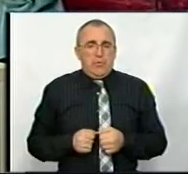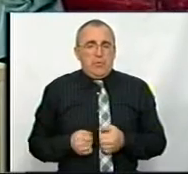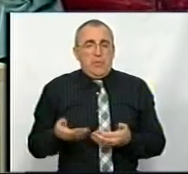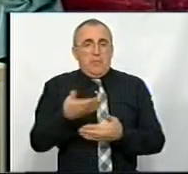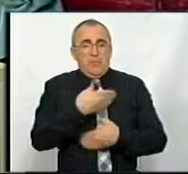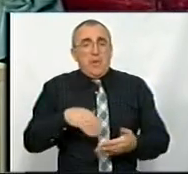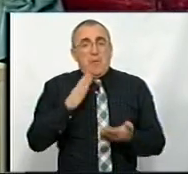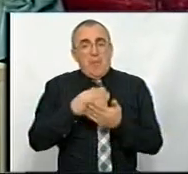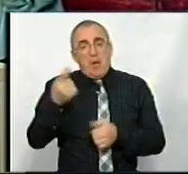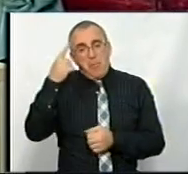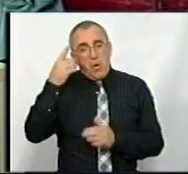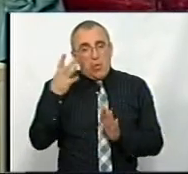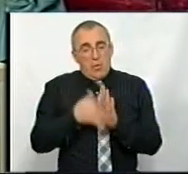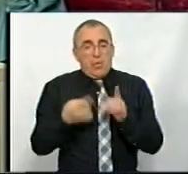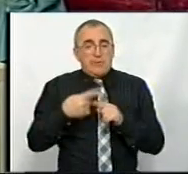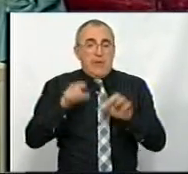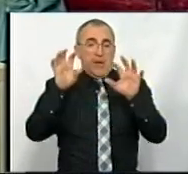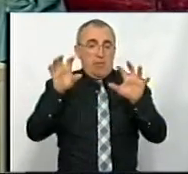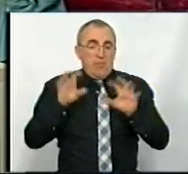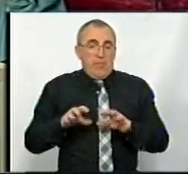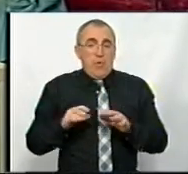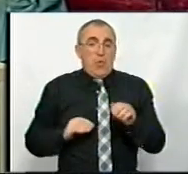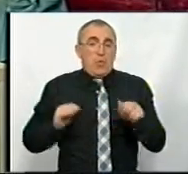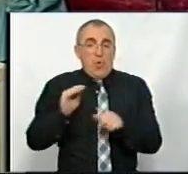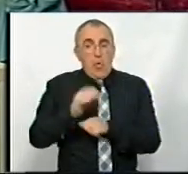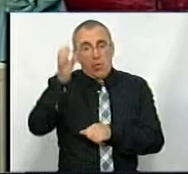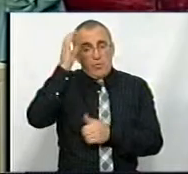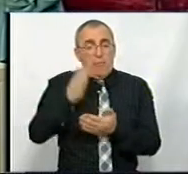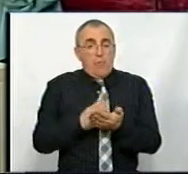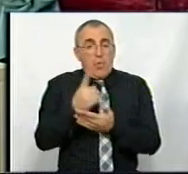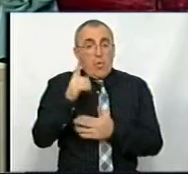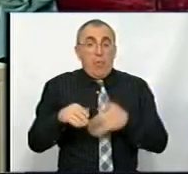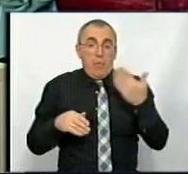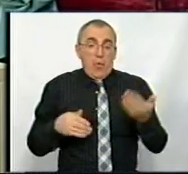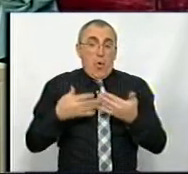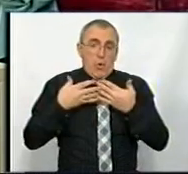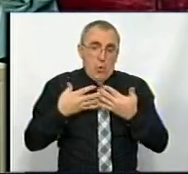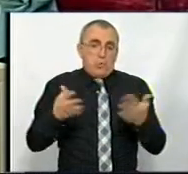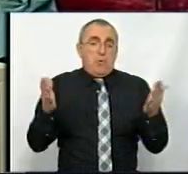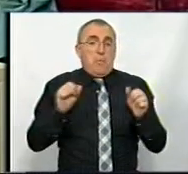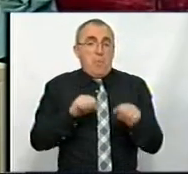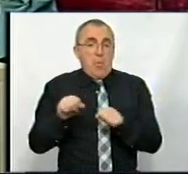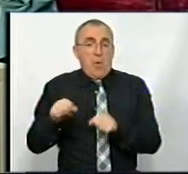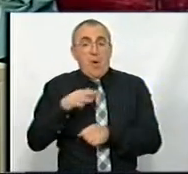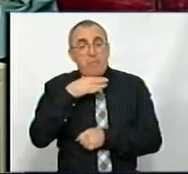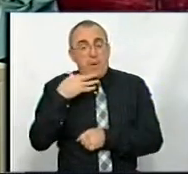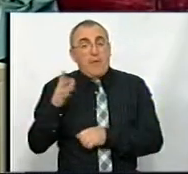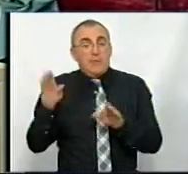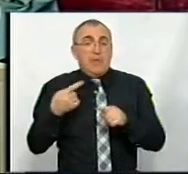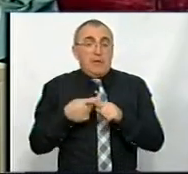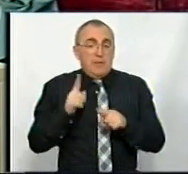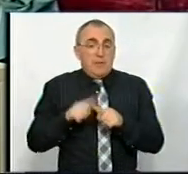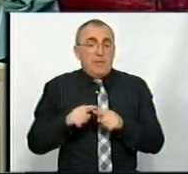маємо розуміти, що ця постанова про додаткові освітні послуги, вона з одного боку розкриває можливості багато, але все ж таки ми